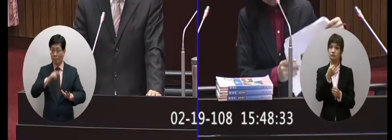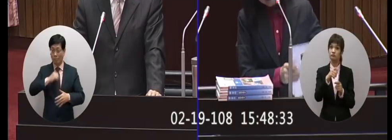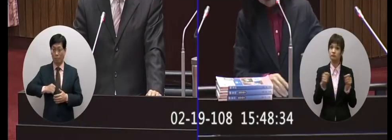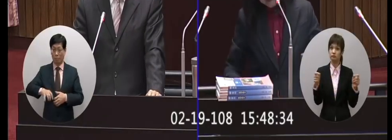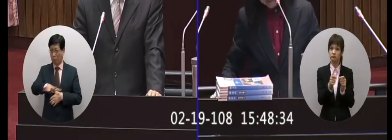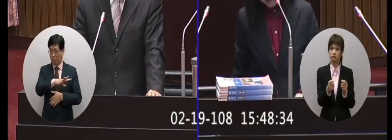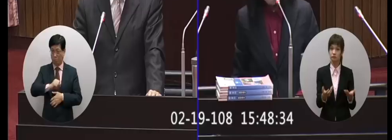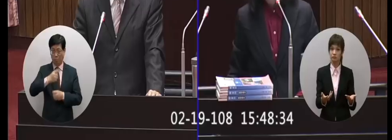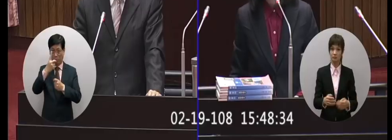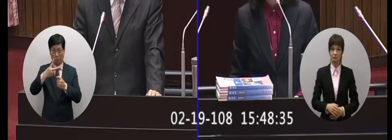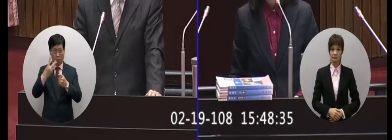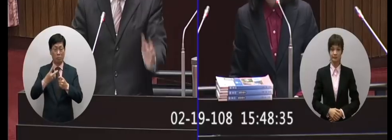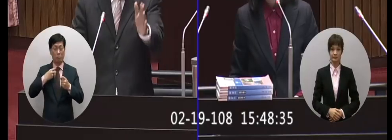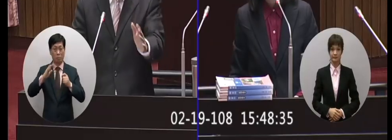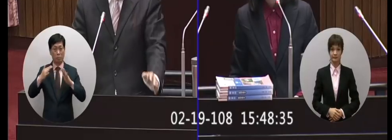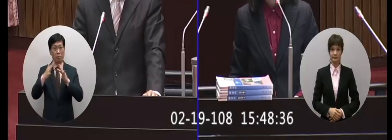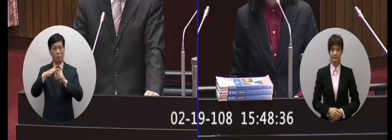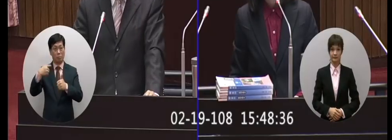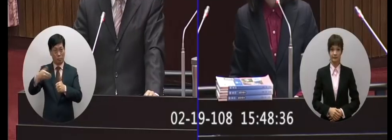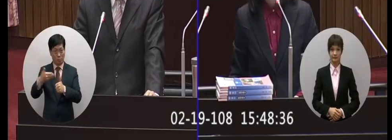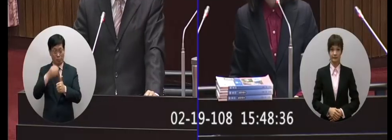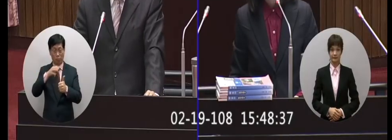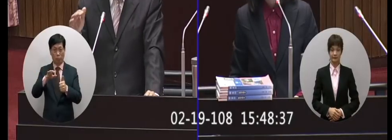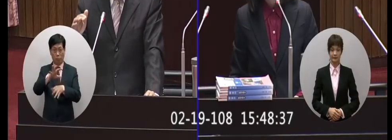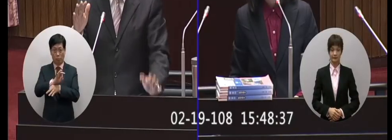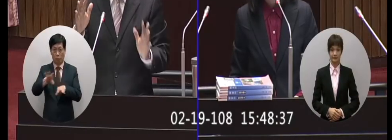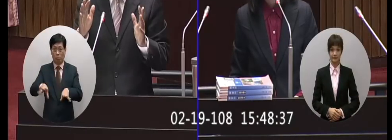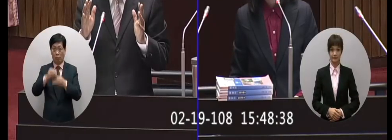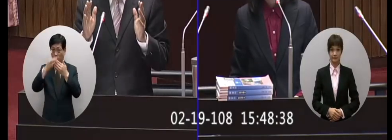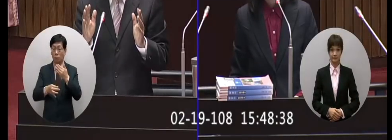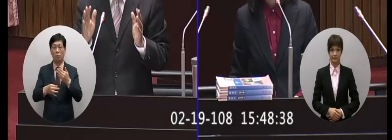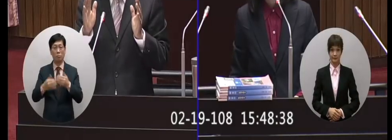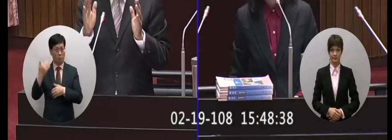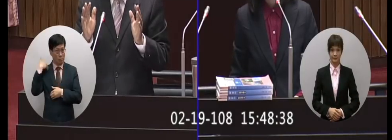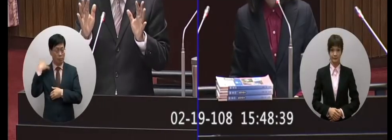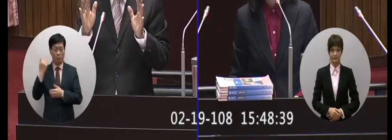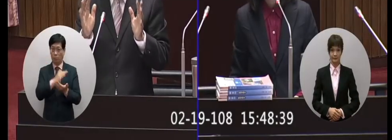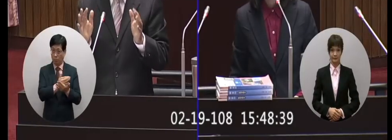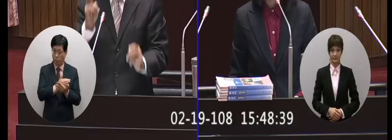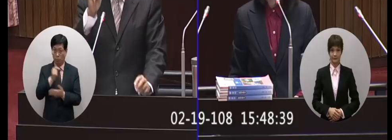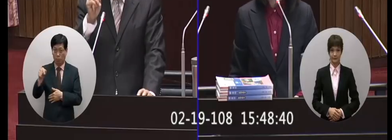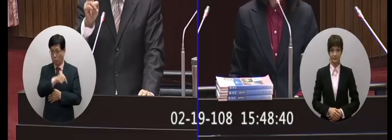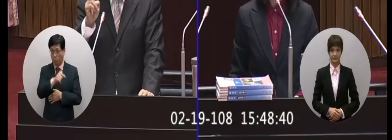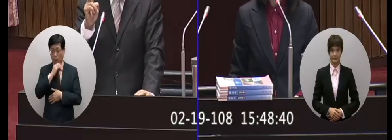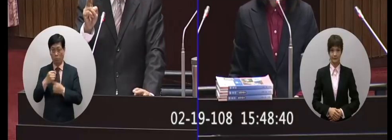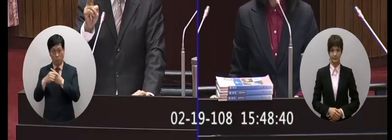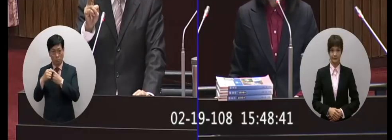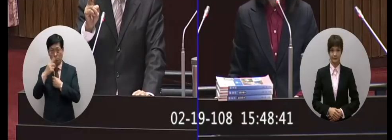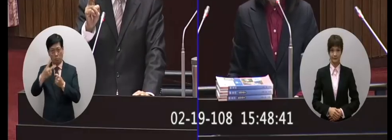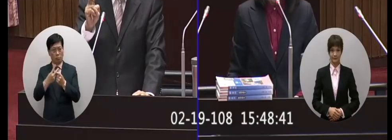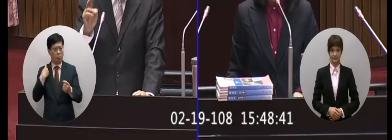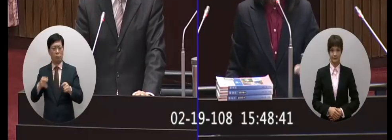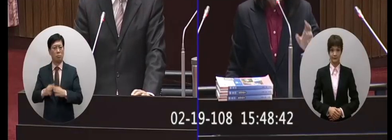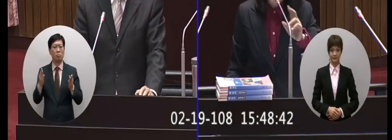是全面性的12年國教課綱因為我想委員都參與也都知道所以當時在整個教科書跟課綱的發展其實是兩年前就